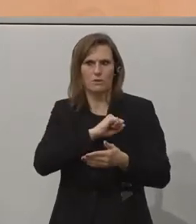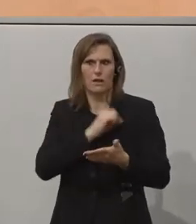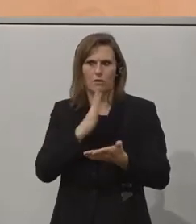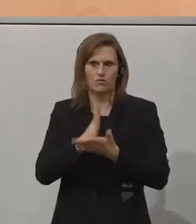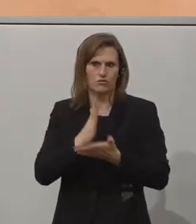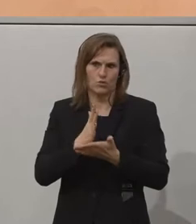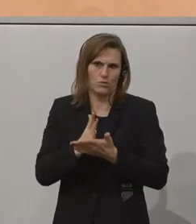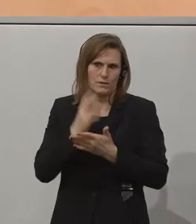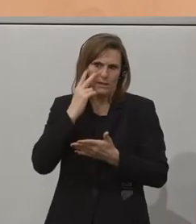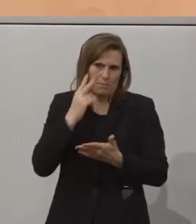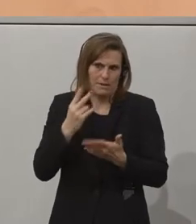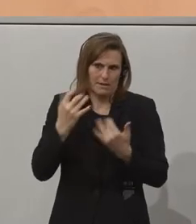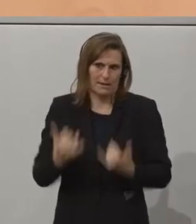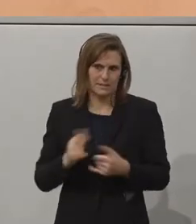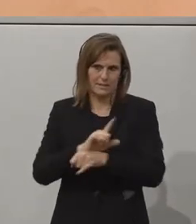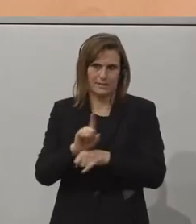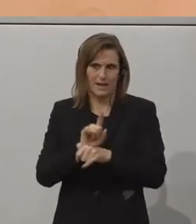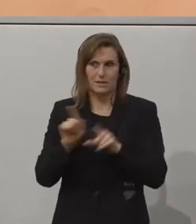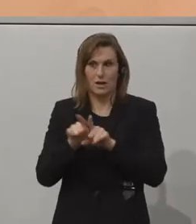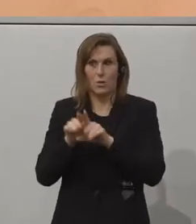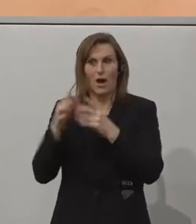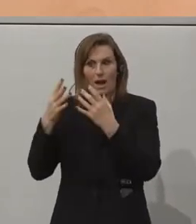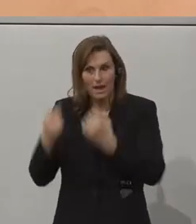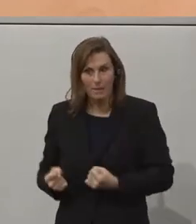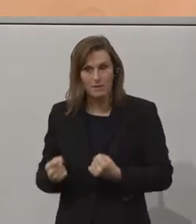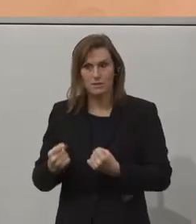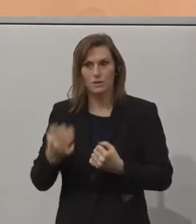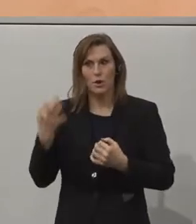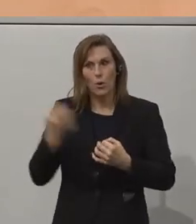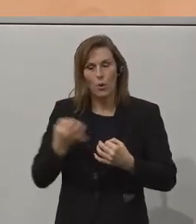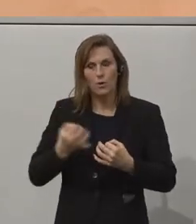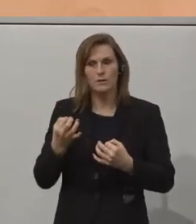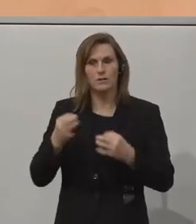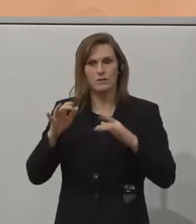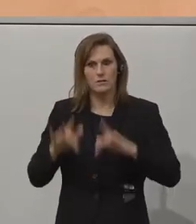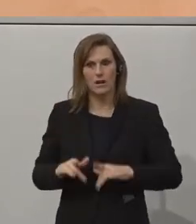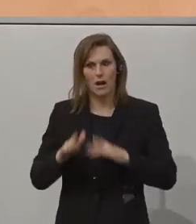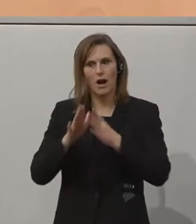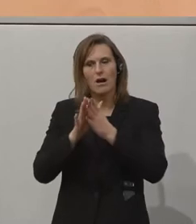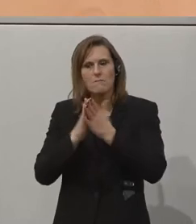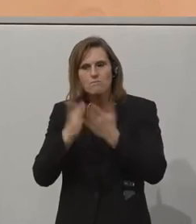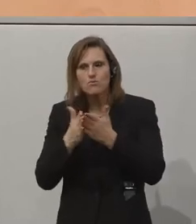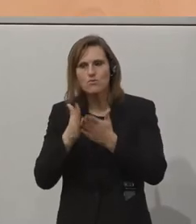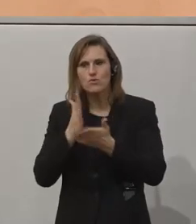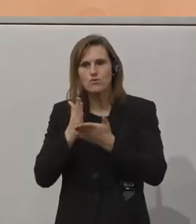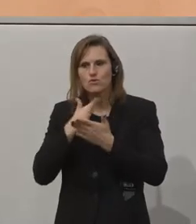gezogen haben. So sollten wir auch diese Ergebnisse, die heute in einem bemerkenswerten Buch über die Jahre schon von Zero Project